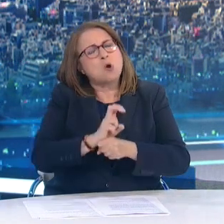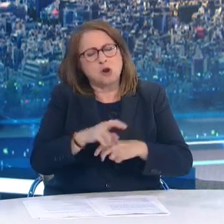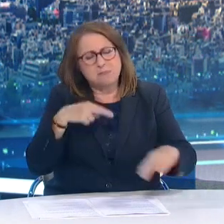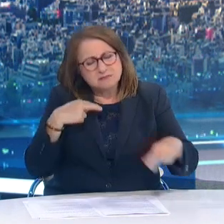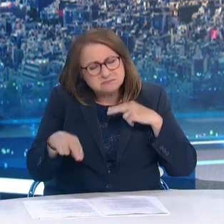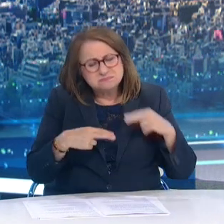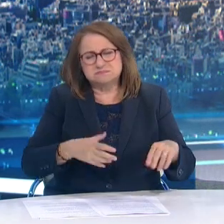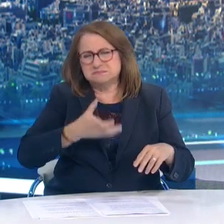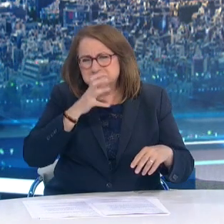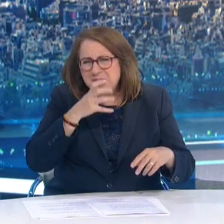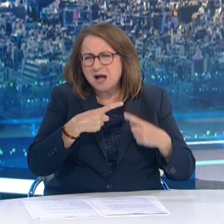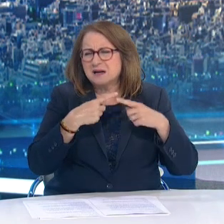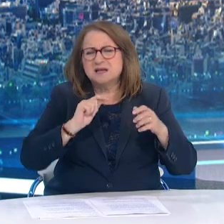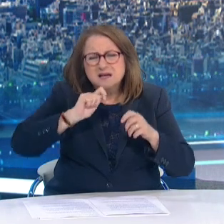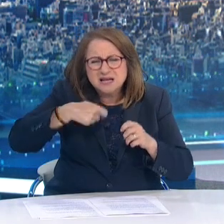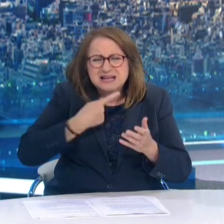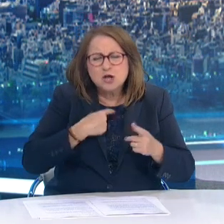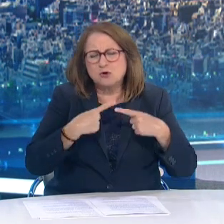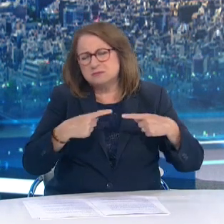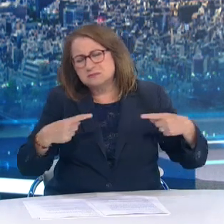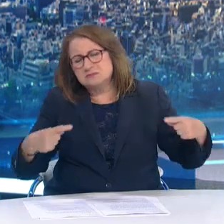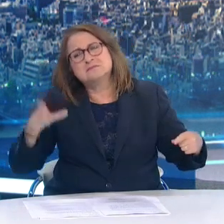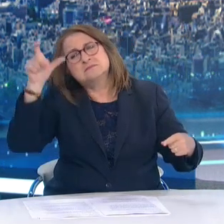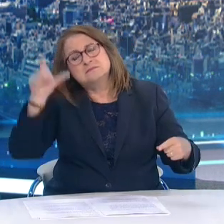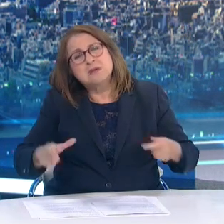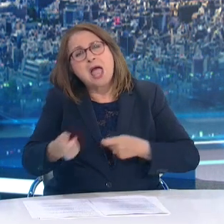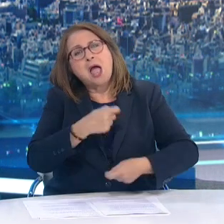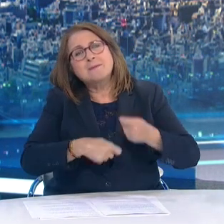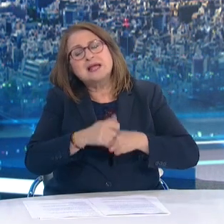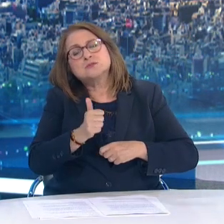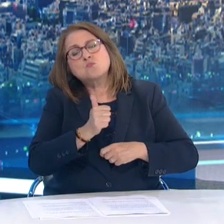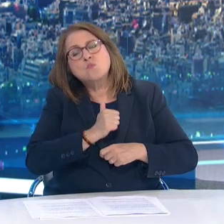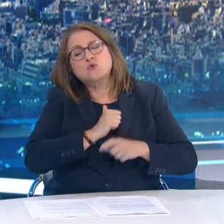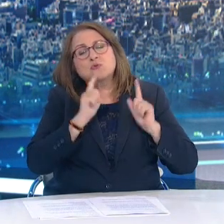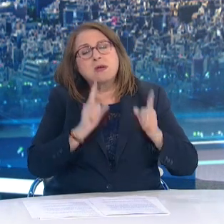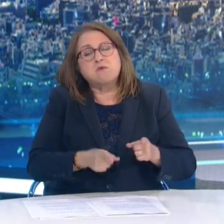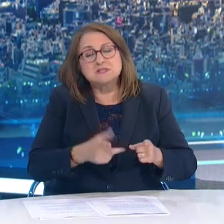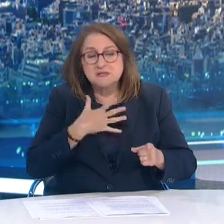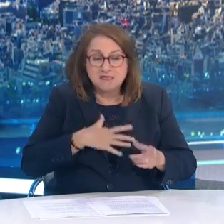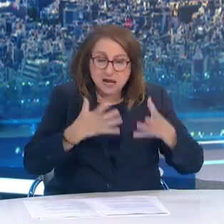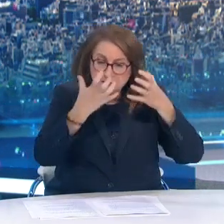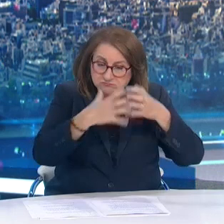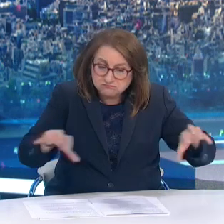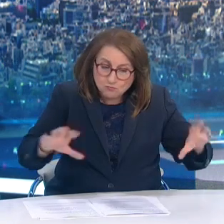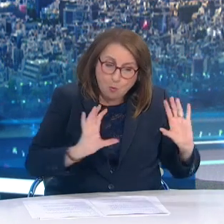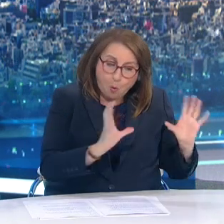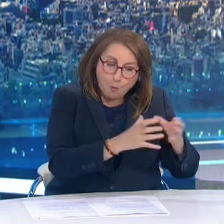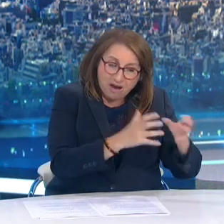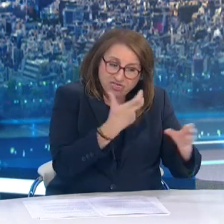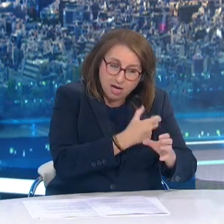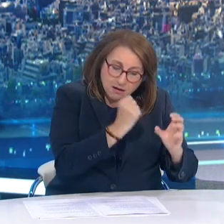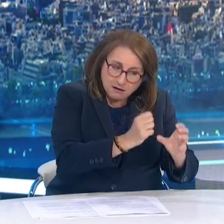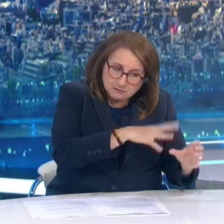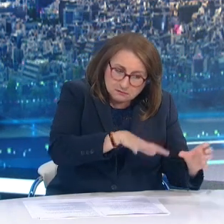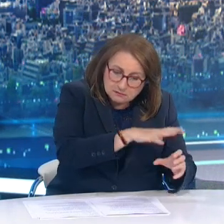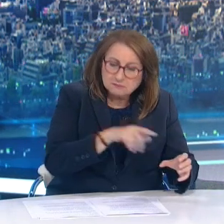επιχειρηματία αν θα καταστεί στο χώρο του αμυγή ή μεικτό Άλλο ερώτημα Σε ποια πλατφόρμα θα δηλώνουν οι επιχειρήσεις τη χρήση επιλογής τους